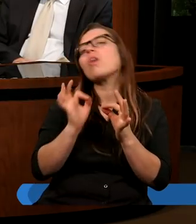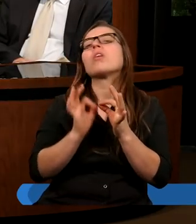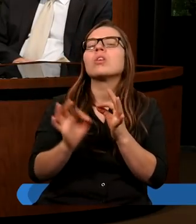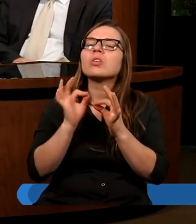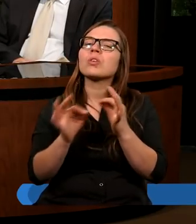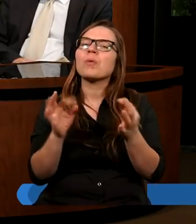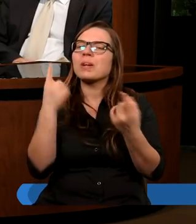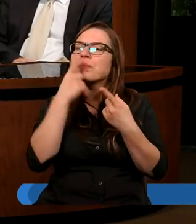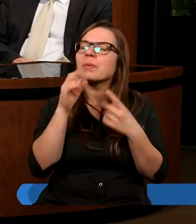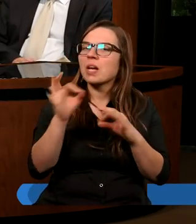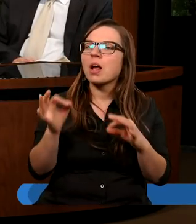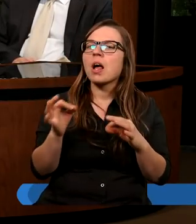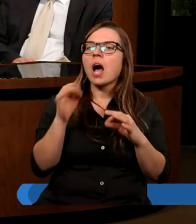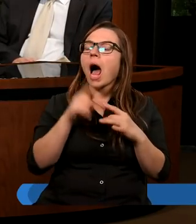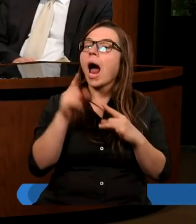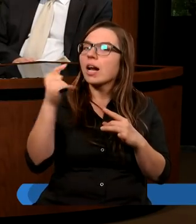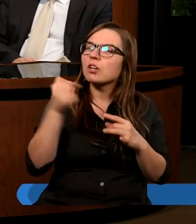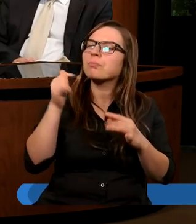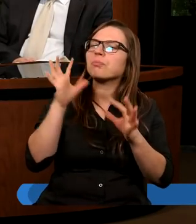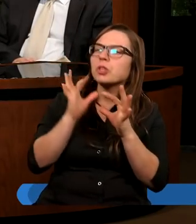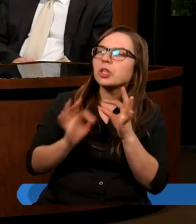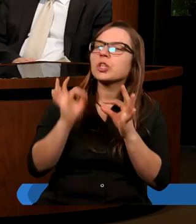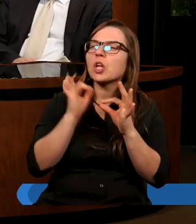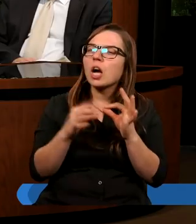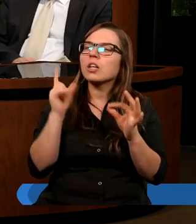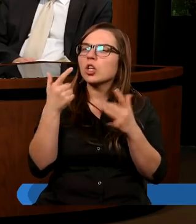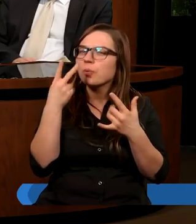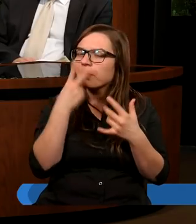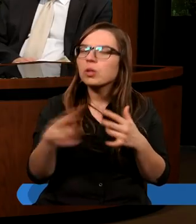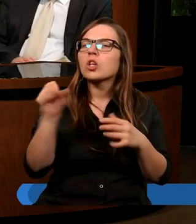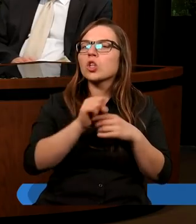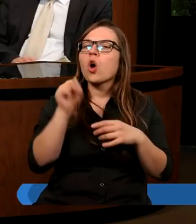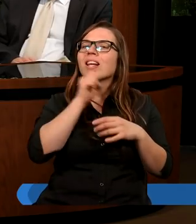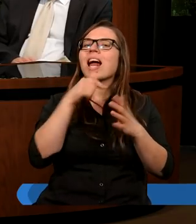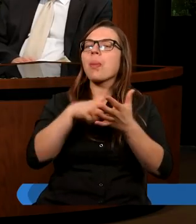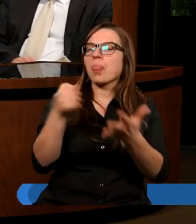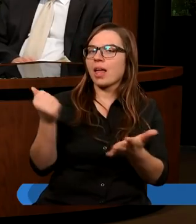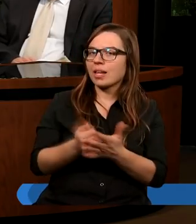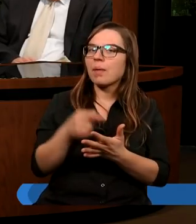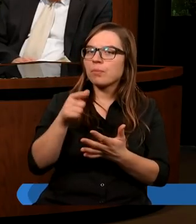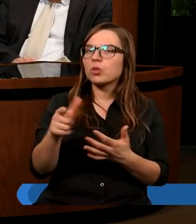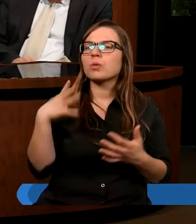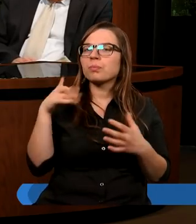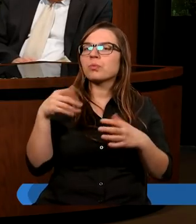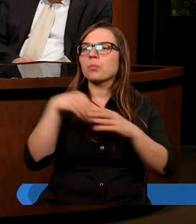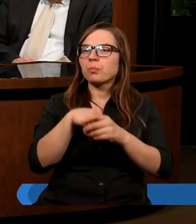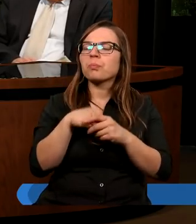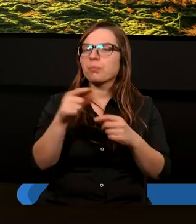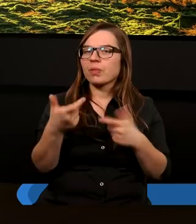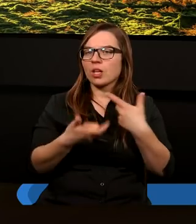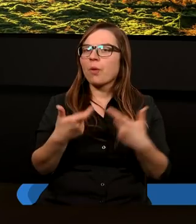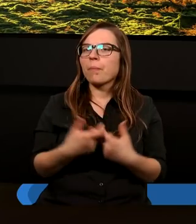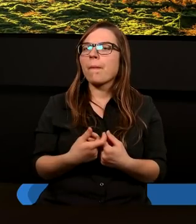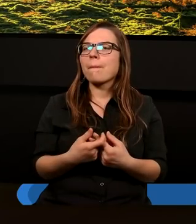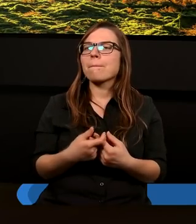relacji, ale tam musiały padać bardzo dokładne odniesienia do Starego Testamentu, który był wtedy przecież Biblią, zasadą.